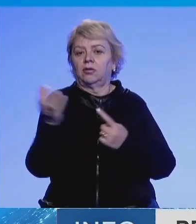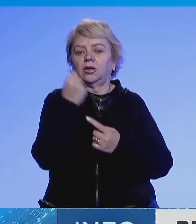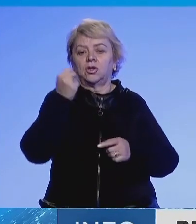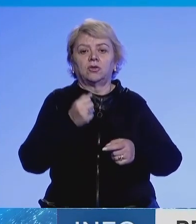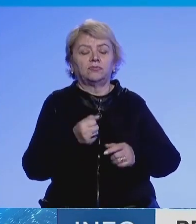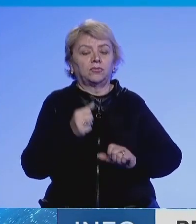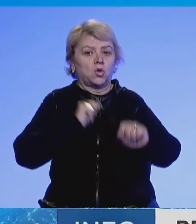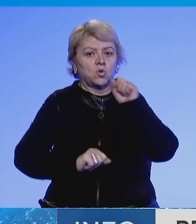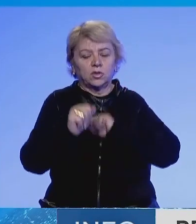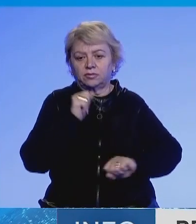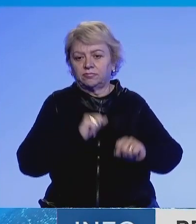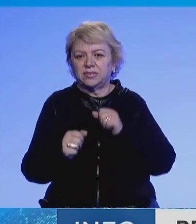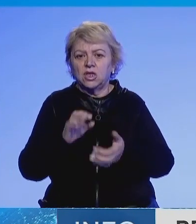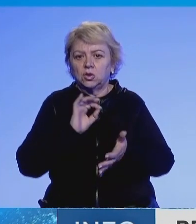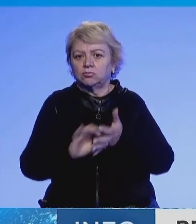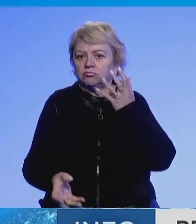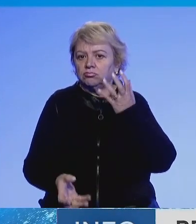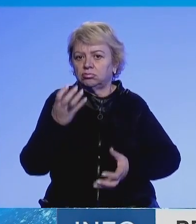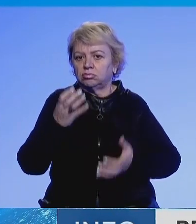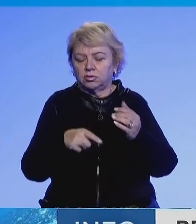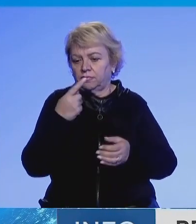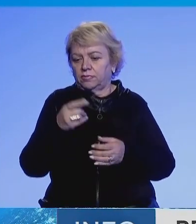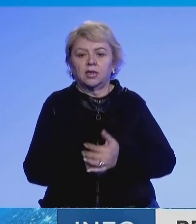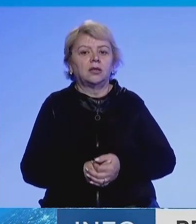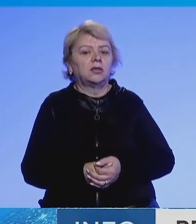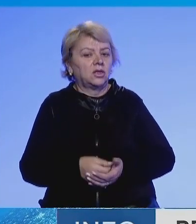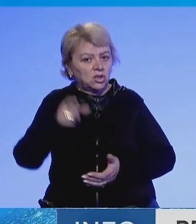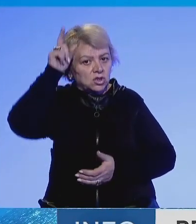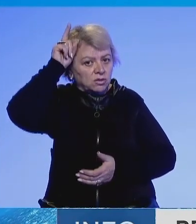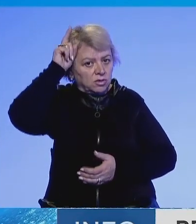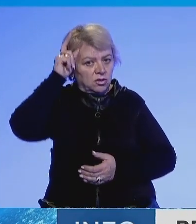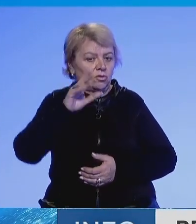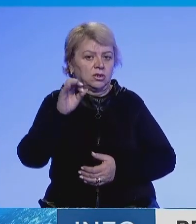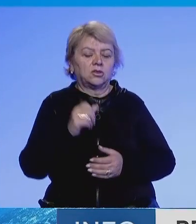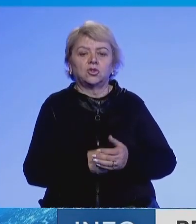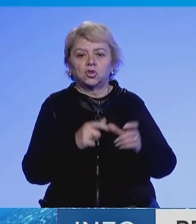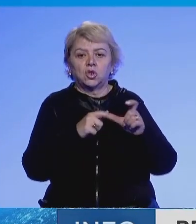për mes taktikave duke di e gurtokën, kështu ka thënë sot kancelari Gjerman Olaf Scholz.